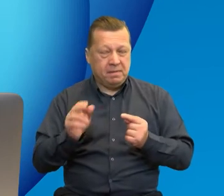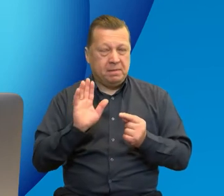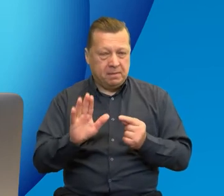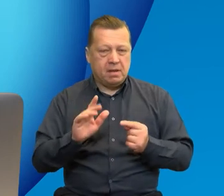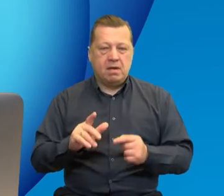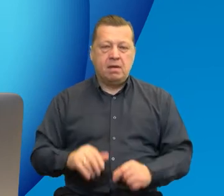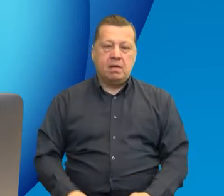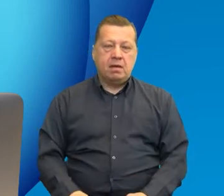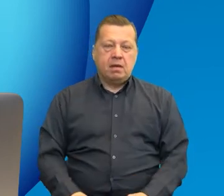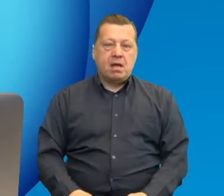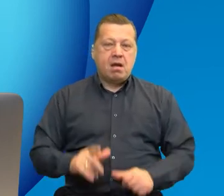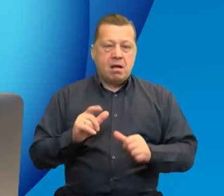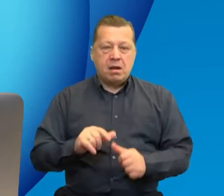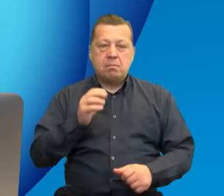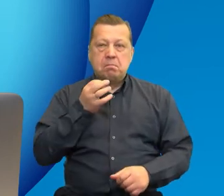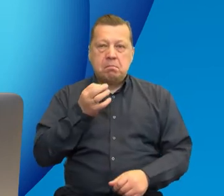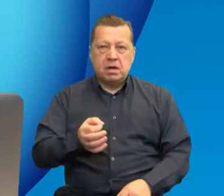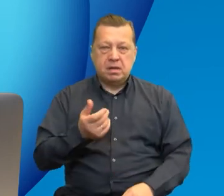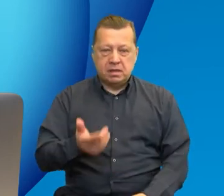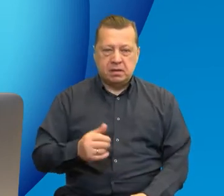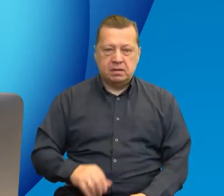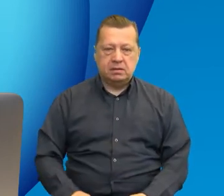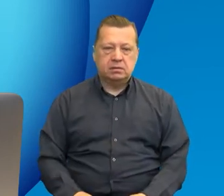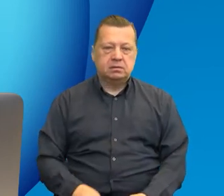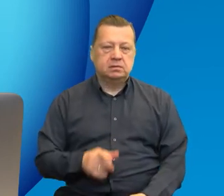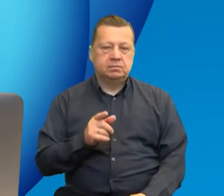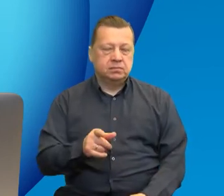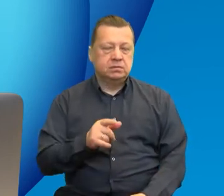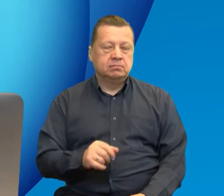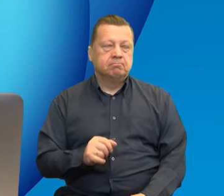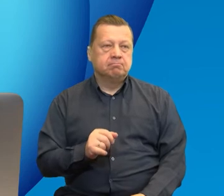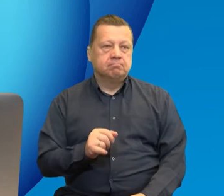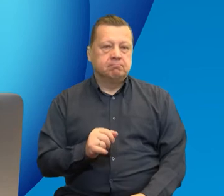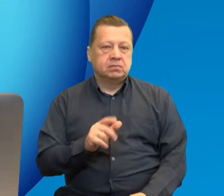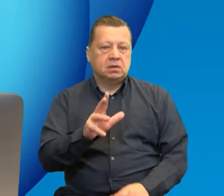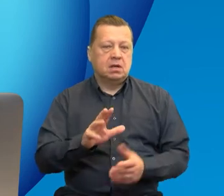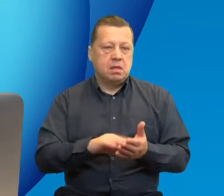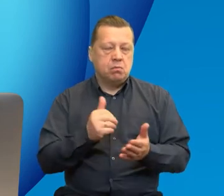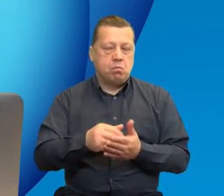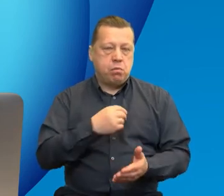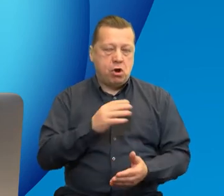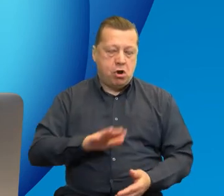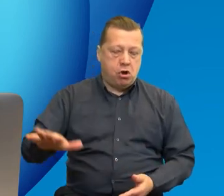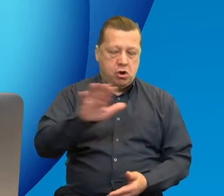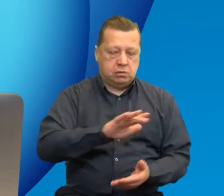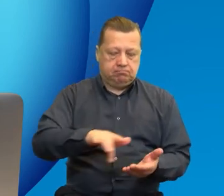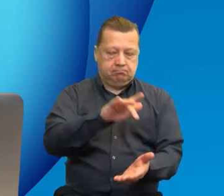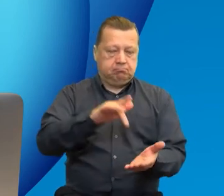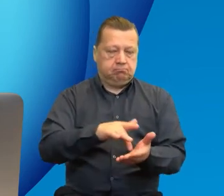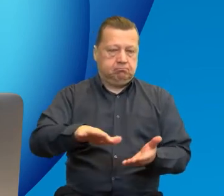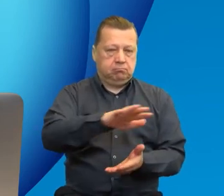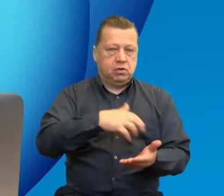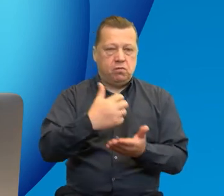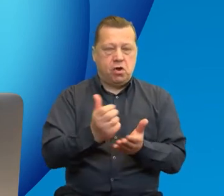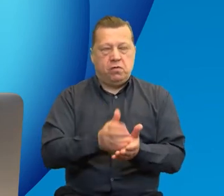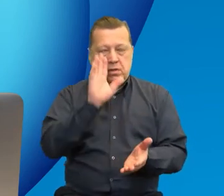Pytają się Państwo w skrócie mówiąc, co z tymi jednostkami, z tymi podmiotami, które znajdują się w centrum Polski, z takich